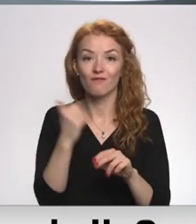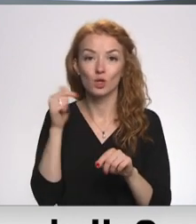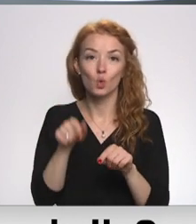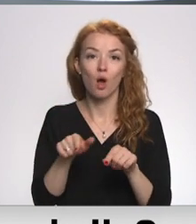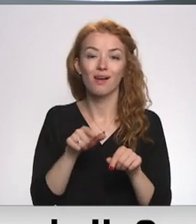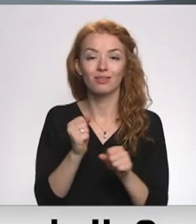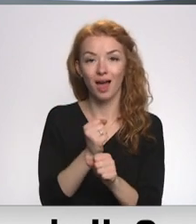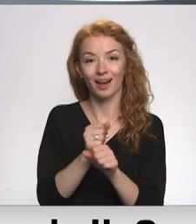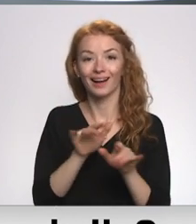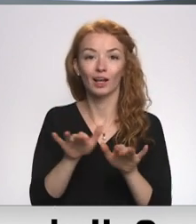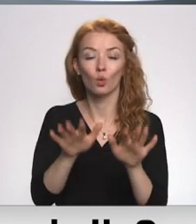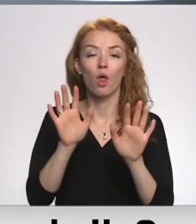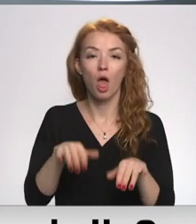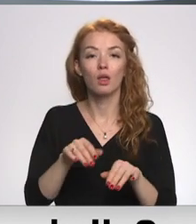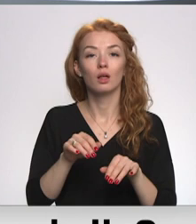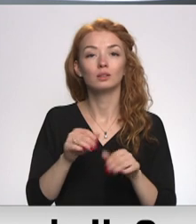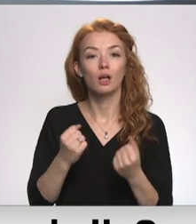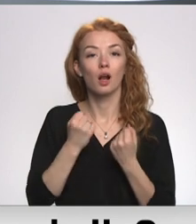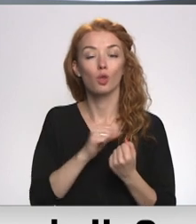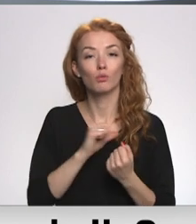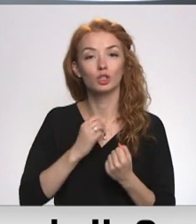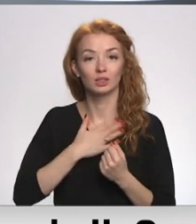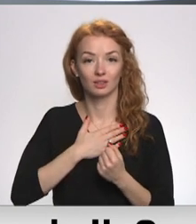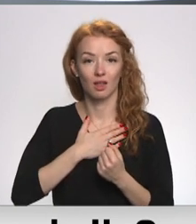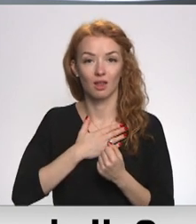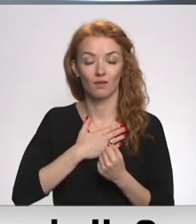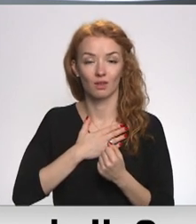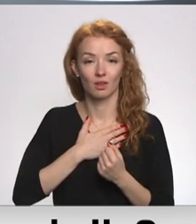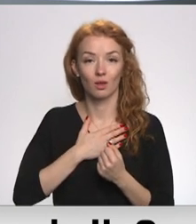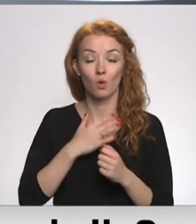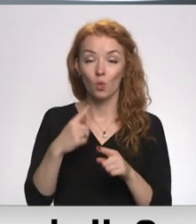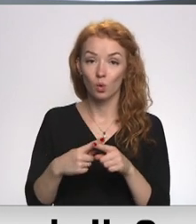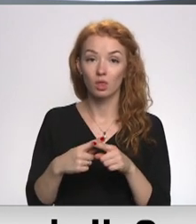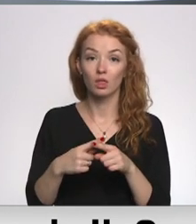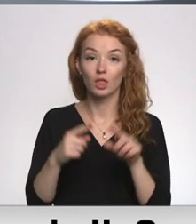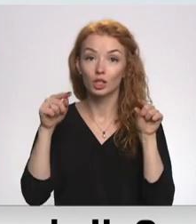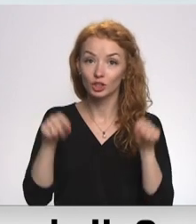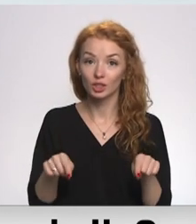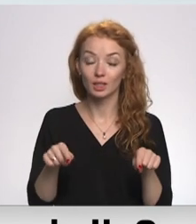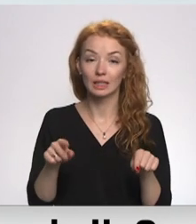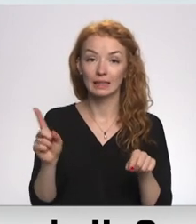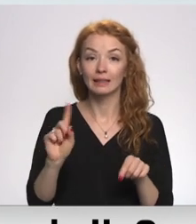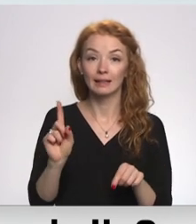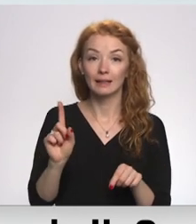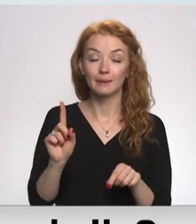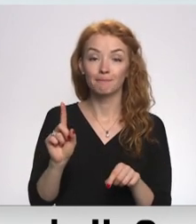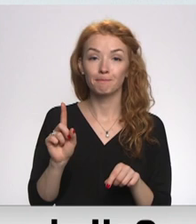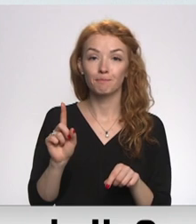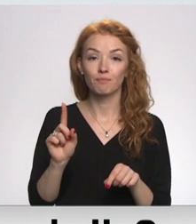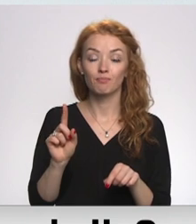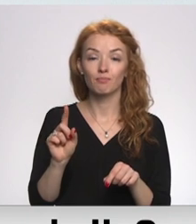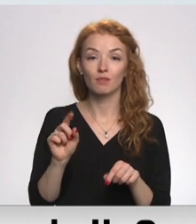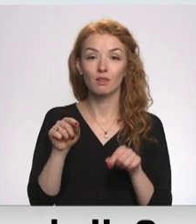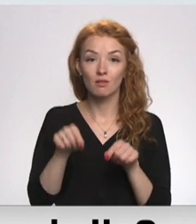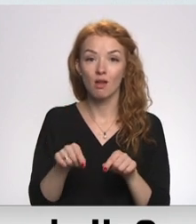to darīt, lai nodrošinātu savu drošību, nevis viņi papildus apdraudēt. Un es domāju, šī ir tā manevra